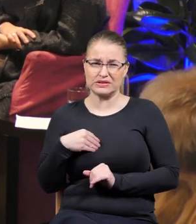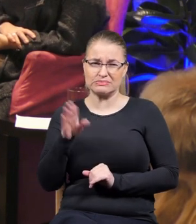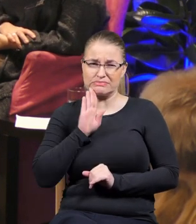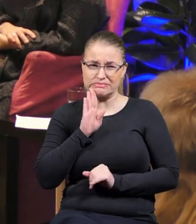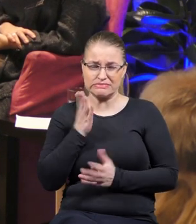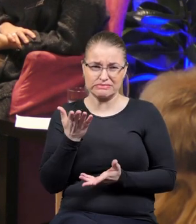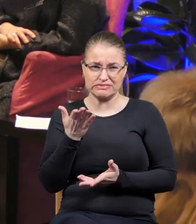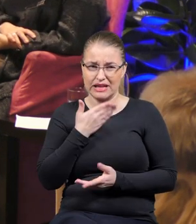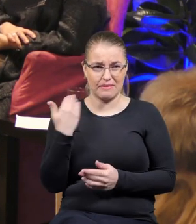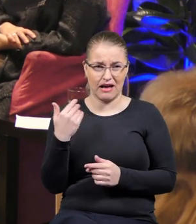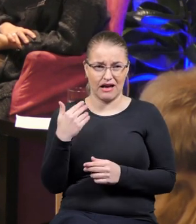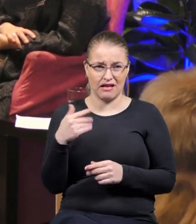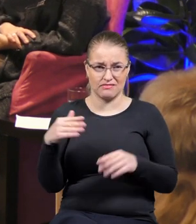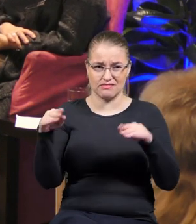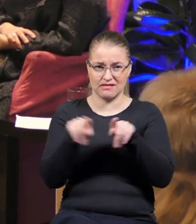takie ruźby.